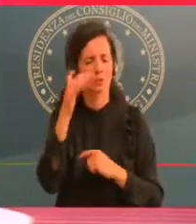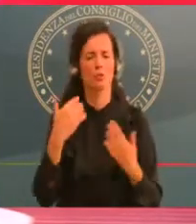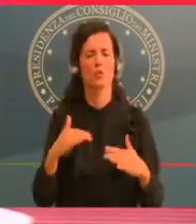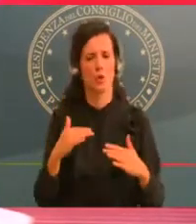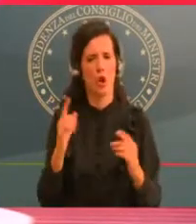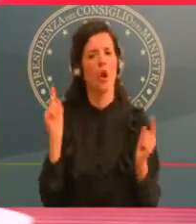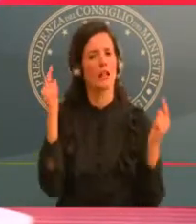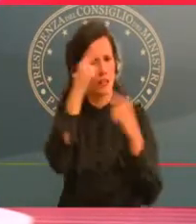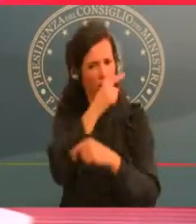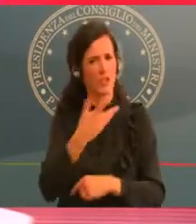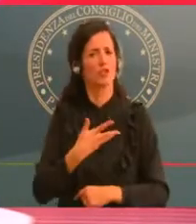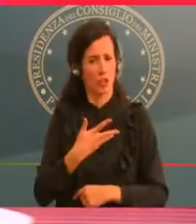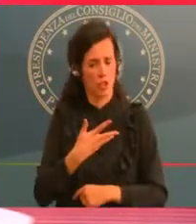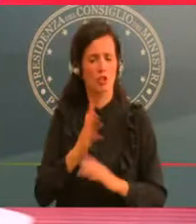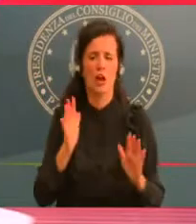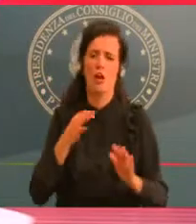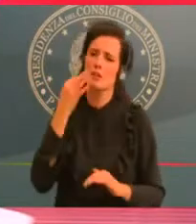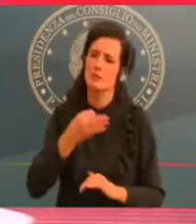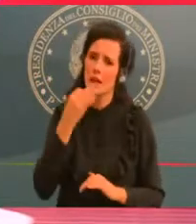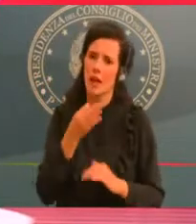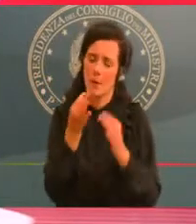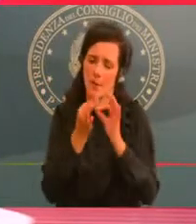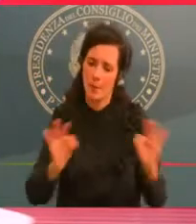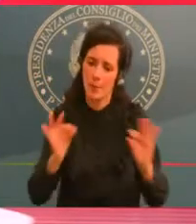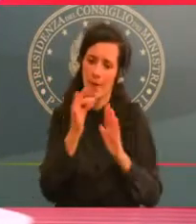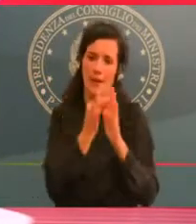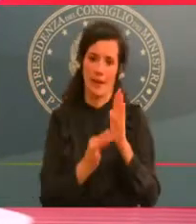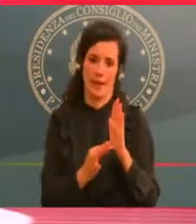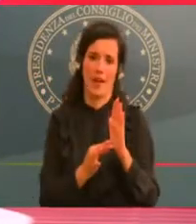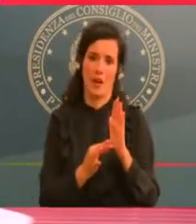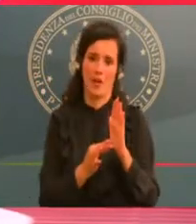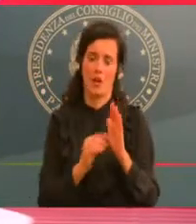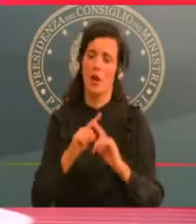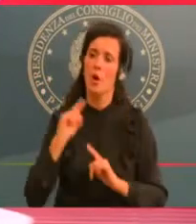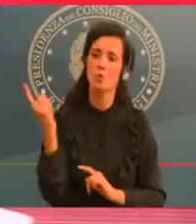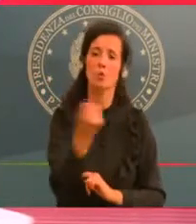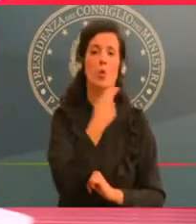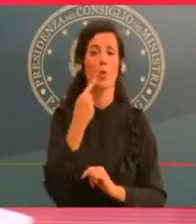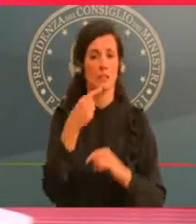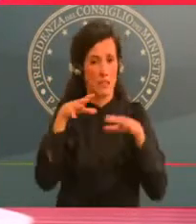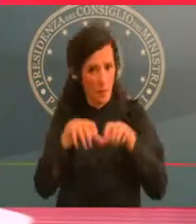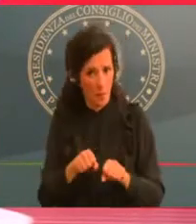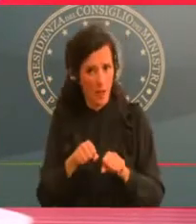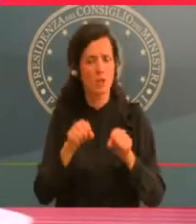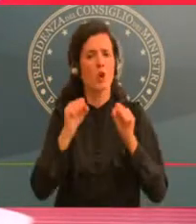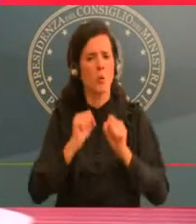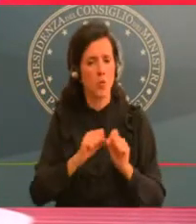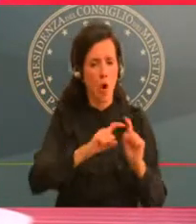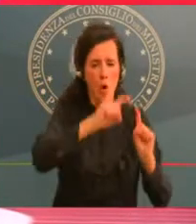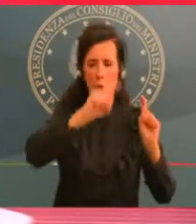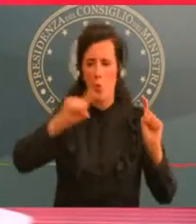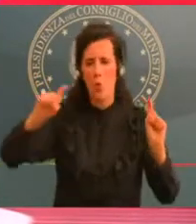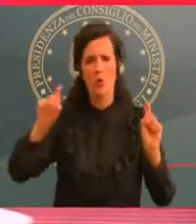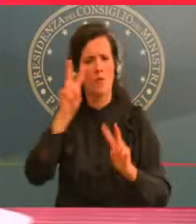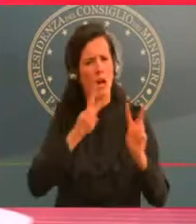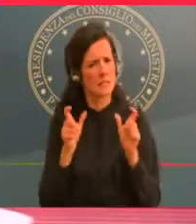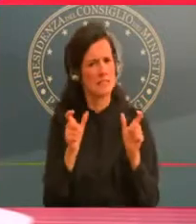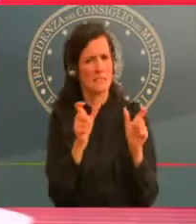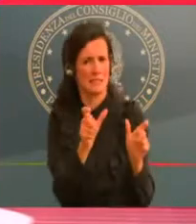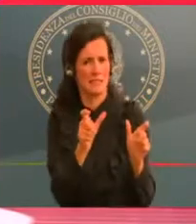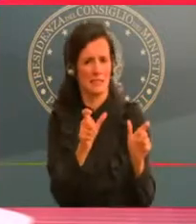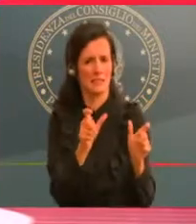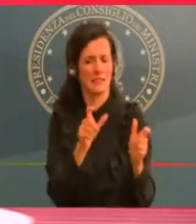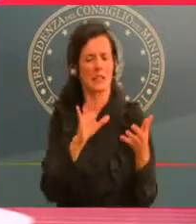curva epidemiologica e recuperare un margine di serenità. È un percorso che dobbiamo compiere tutti